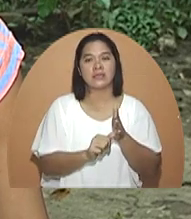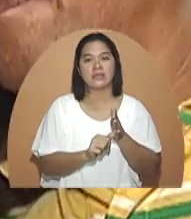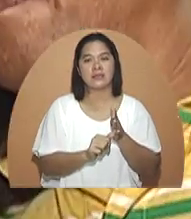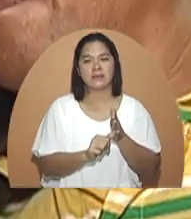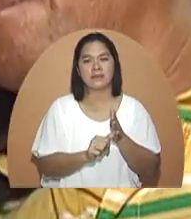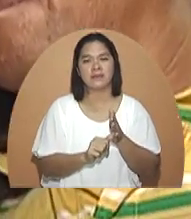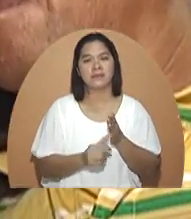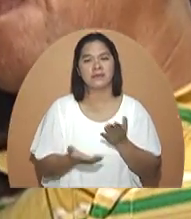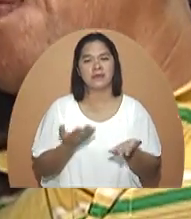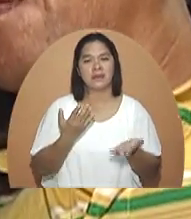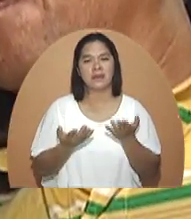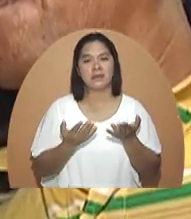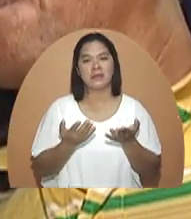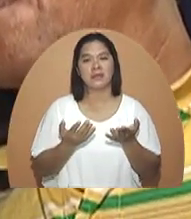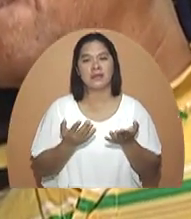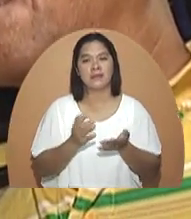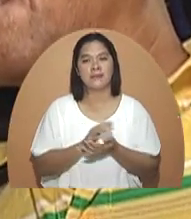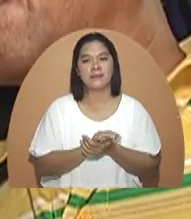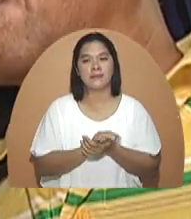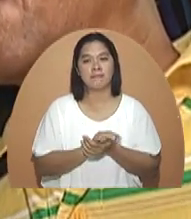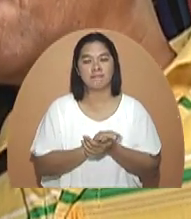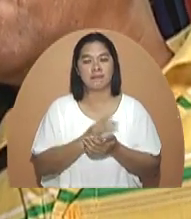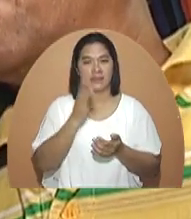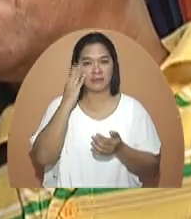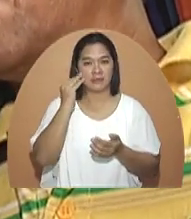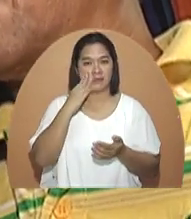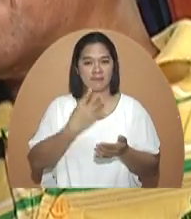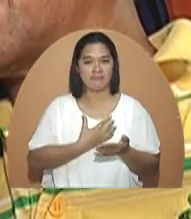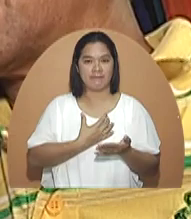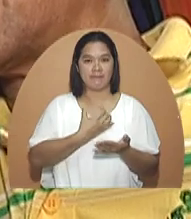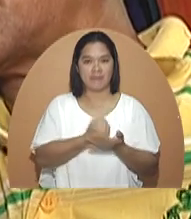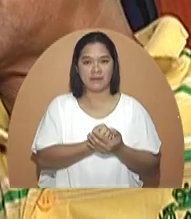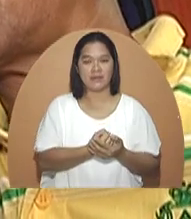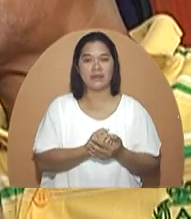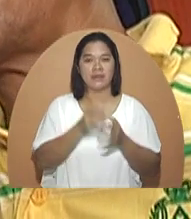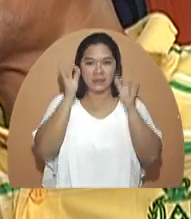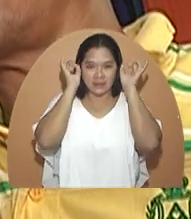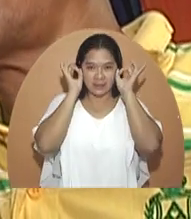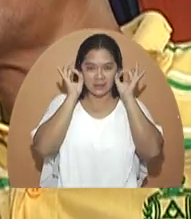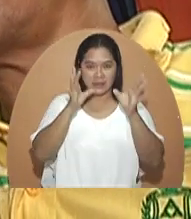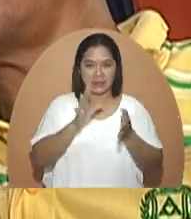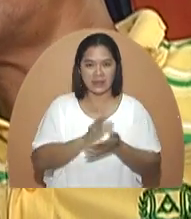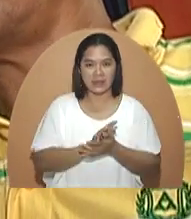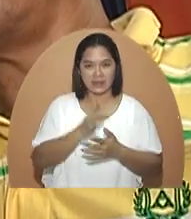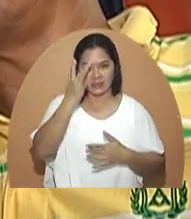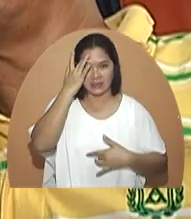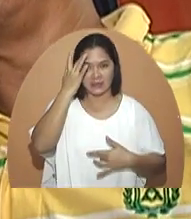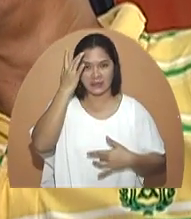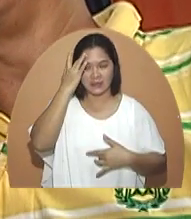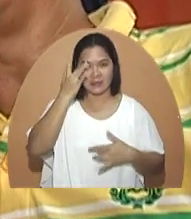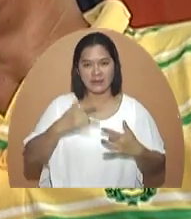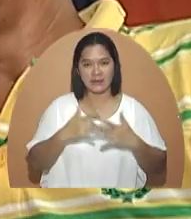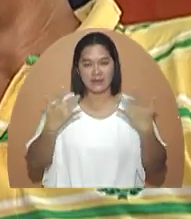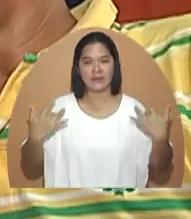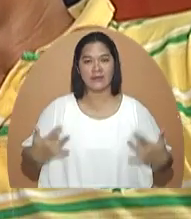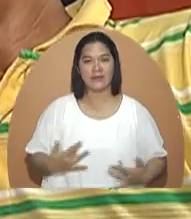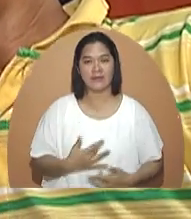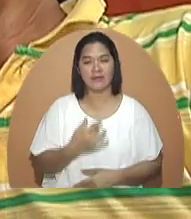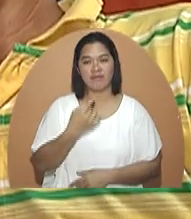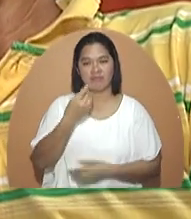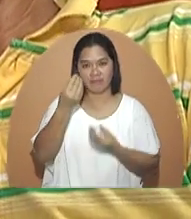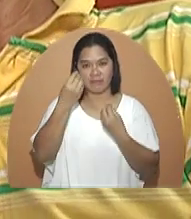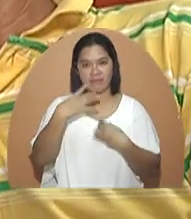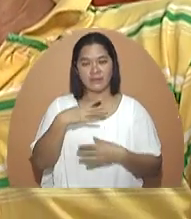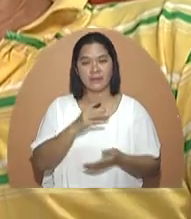dahil baka bigla kang heart attack, sabi po, ma'am. Delikado na yung sakit mo na sa puso,